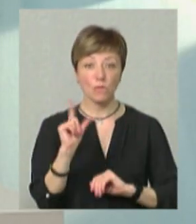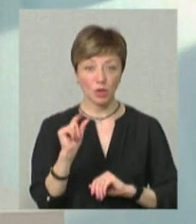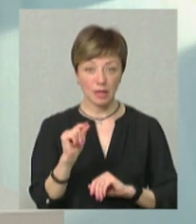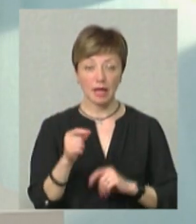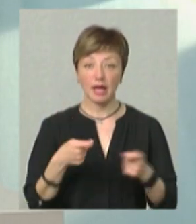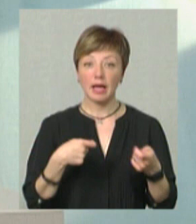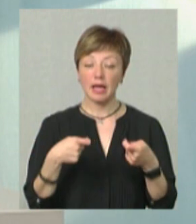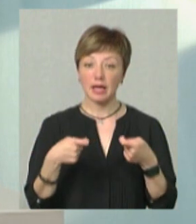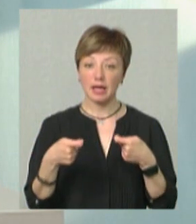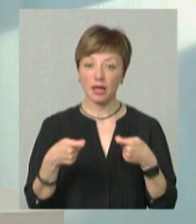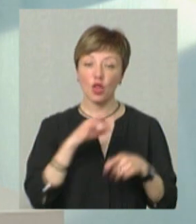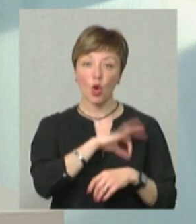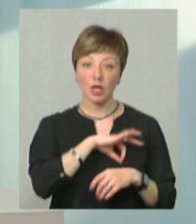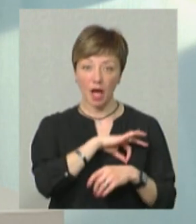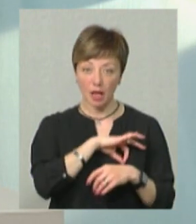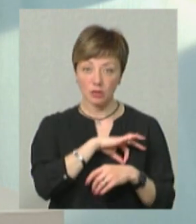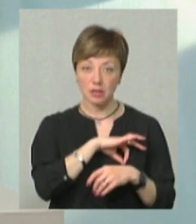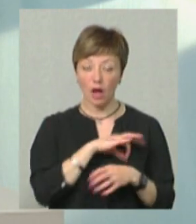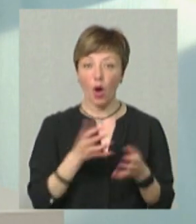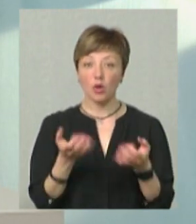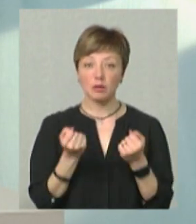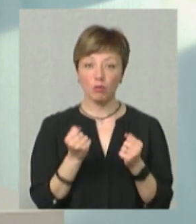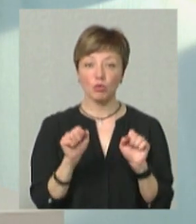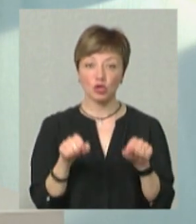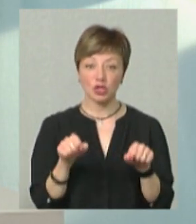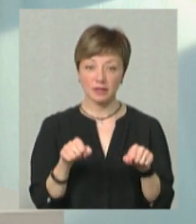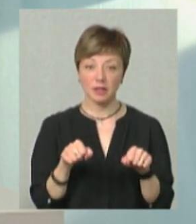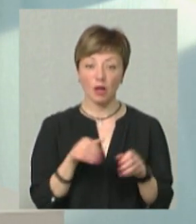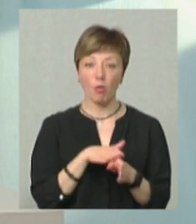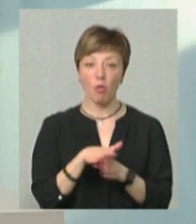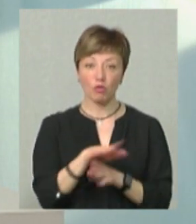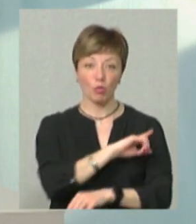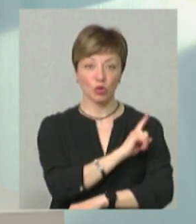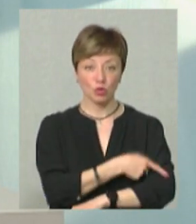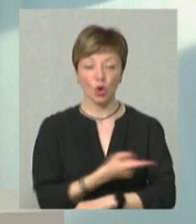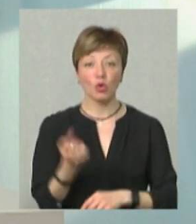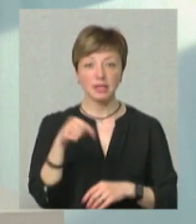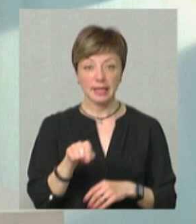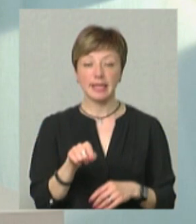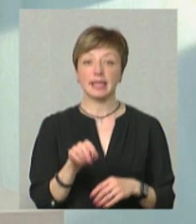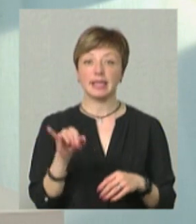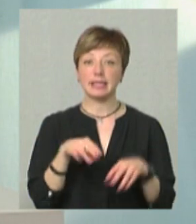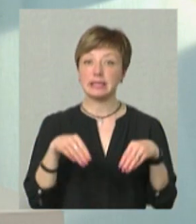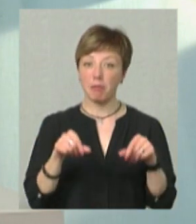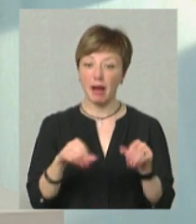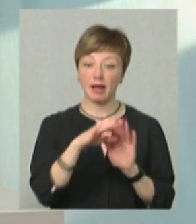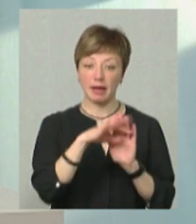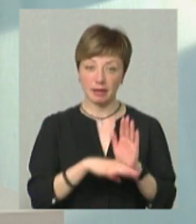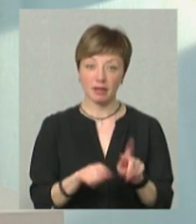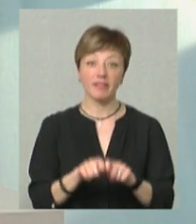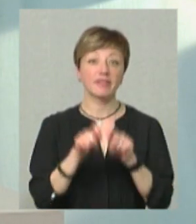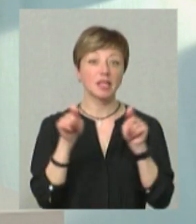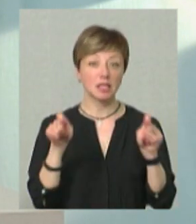ріелтори, нотаріуси, перепрошую, отримали можливість працювати на повну потужність, оскільки і земельний реєстр